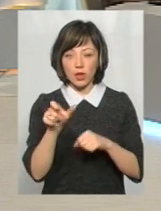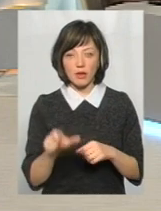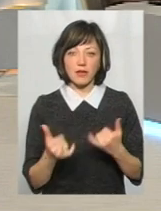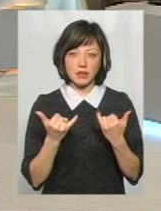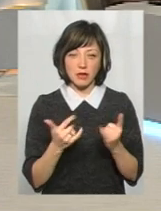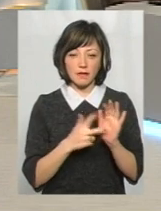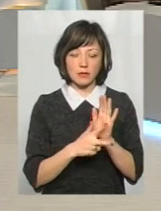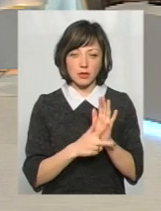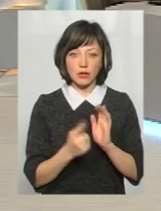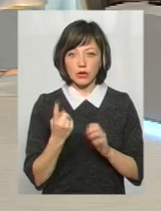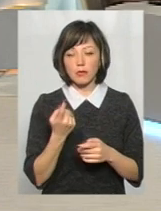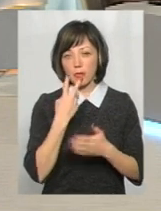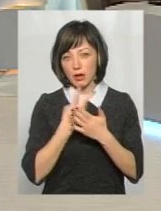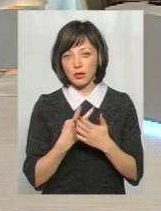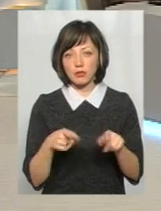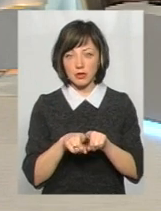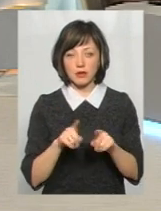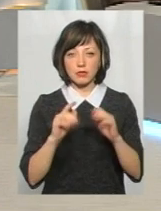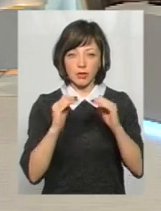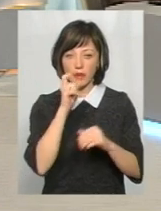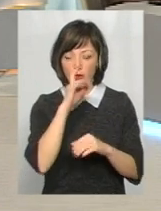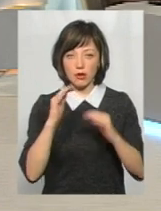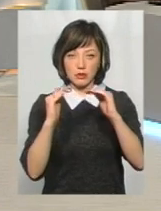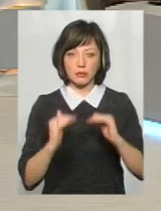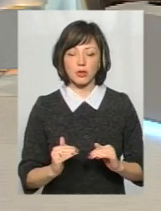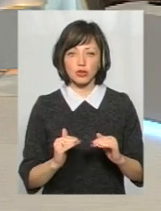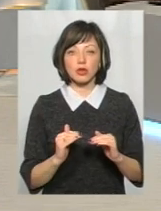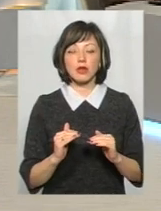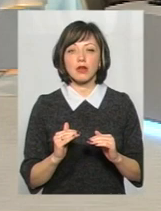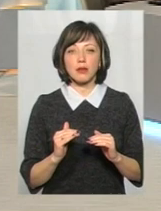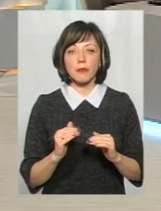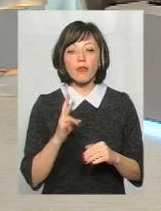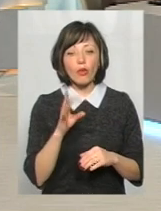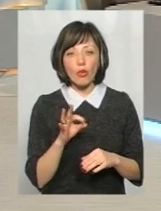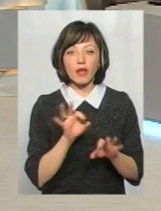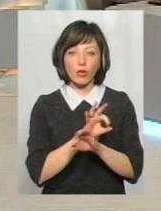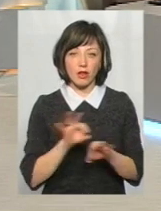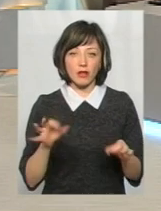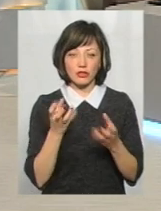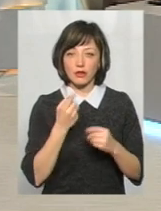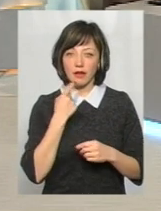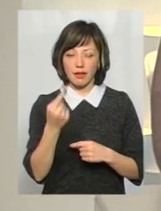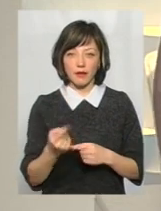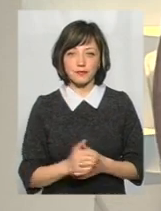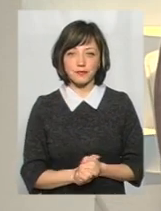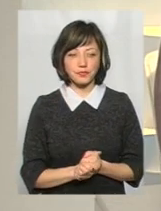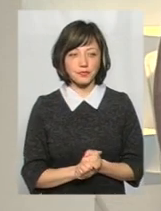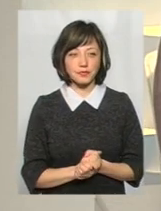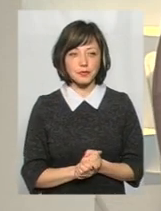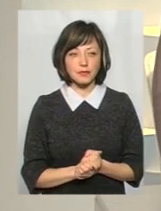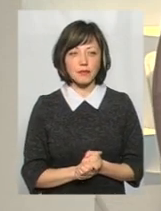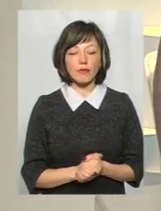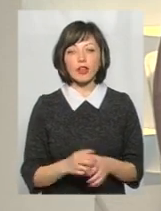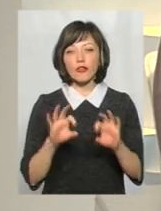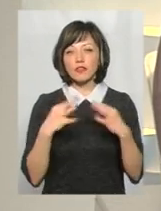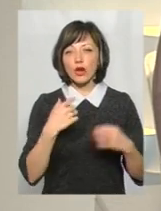81. Тобто ми бачимо все ж таки непогане зменшення. Але до ідеалу ще досить далеко. Так. Як відомо, дозволяють собі